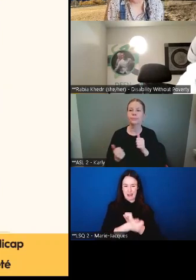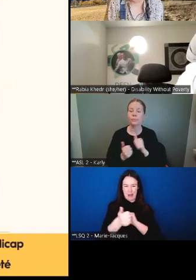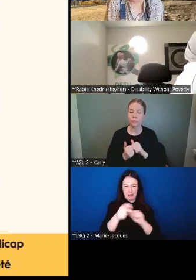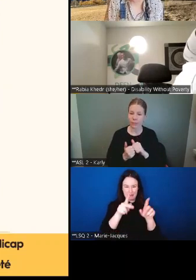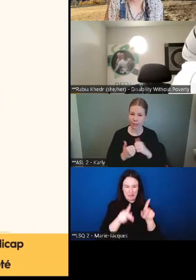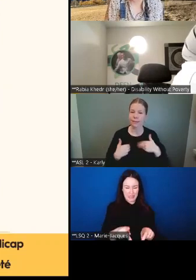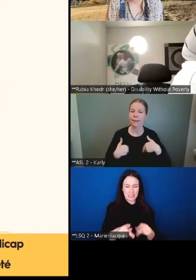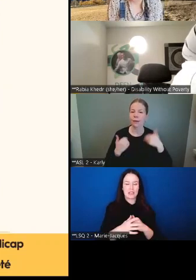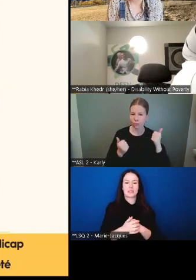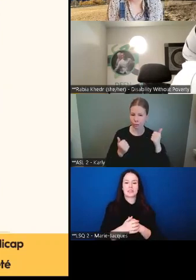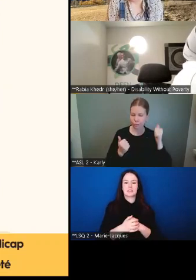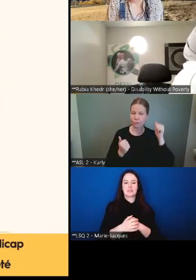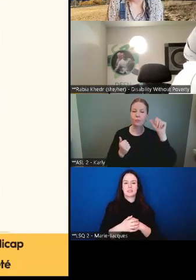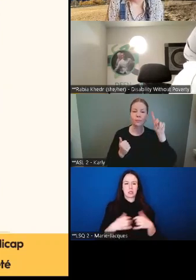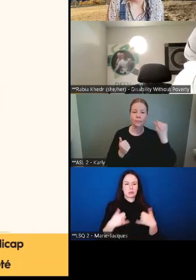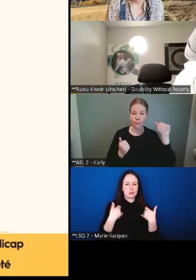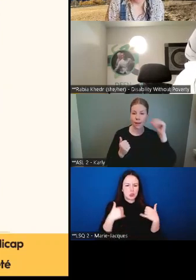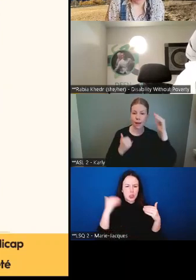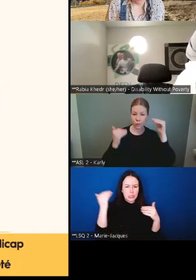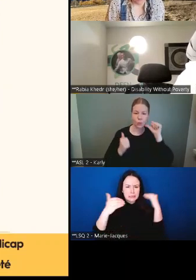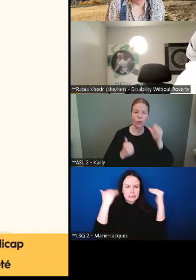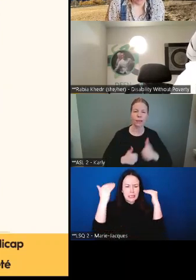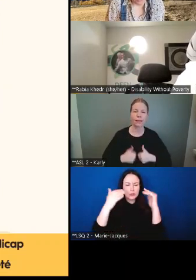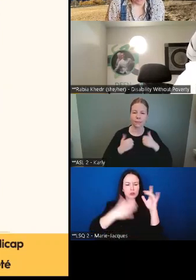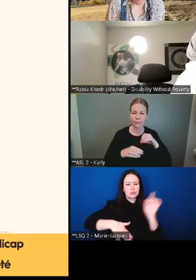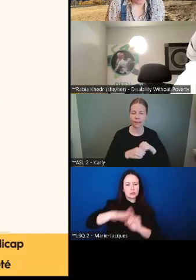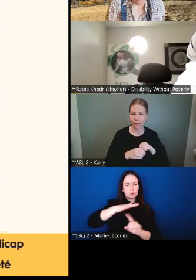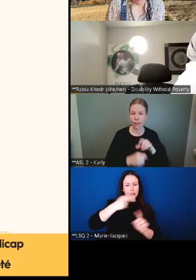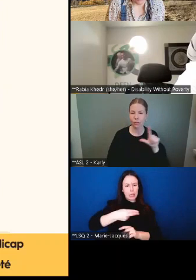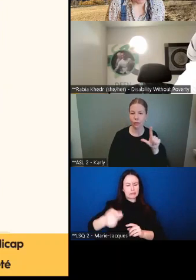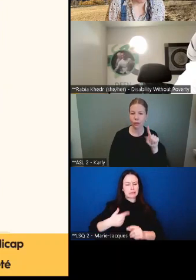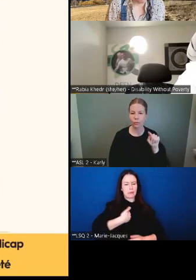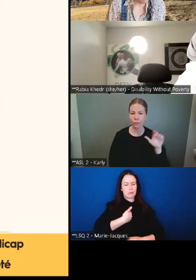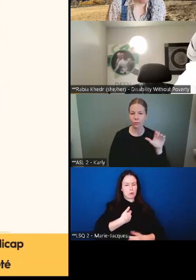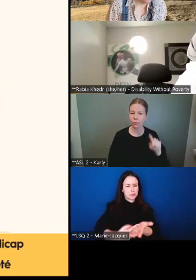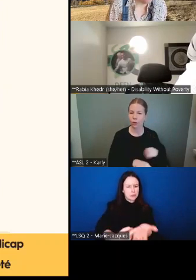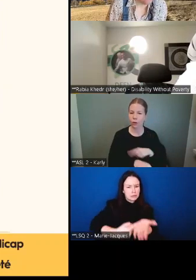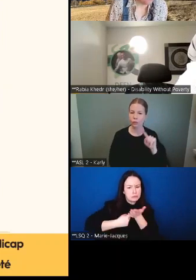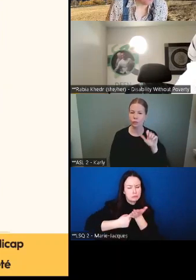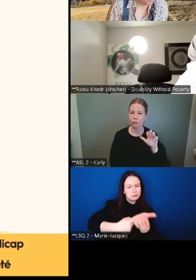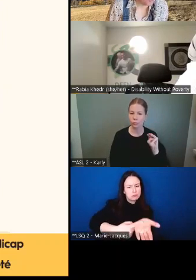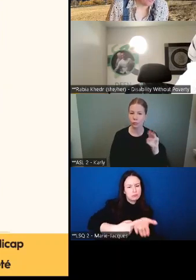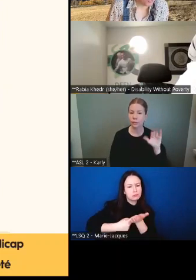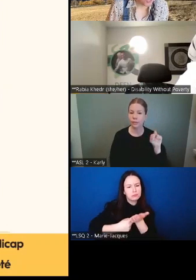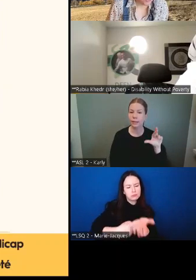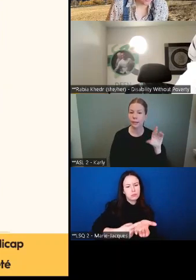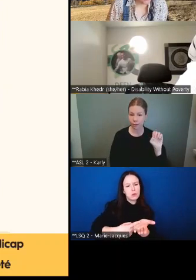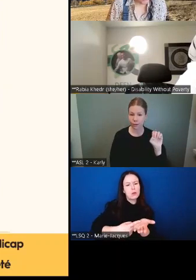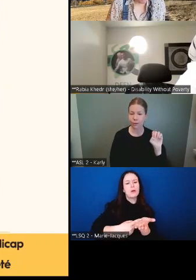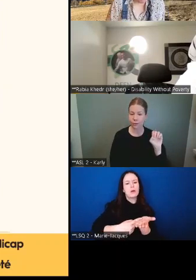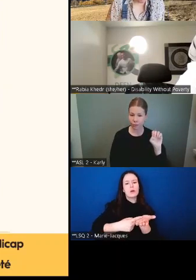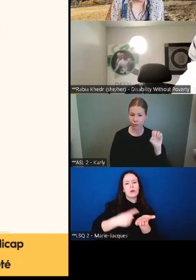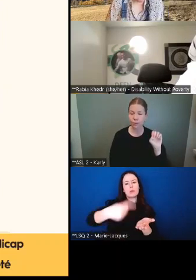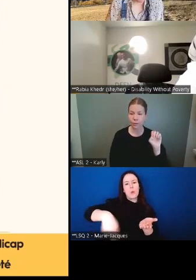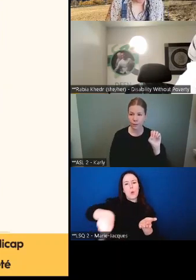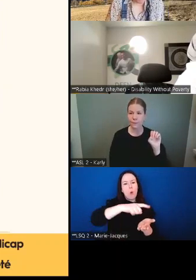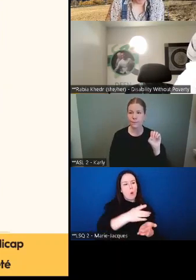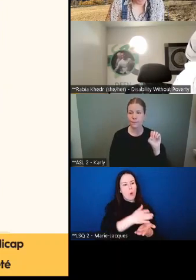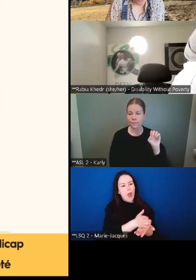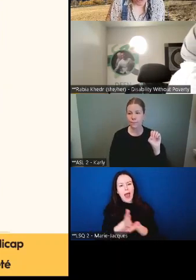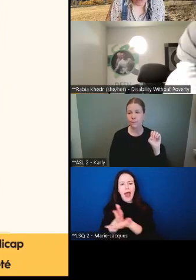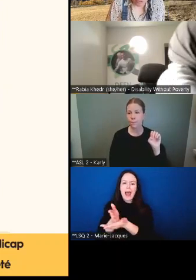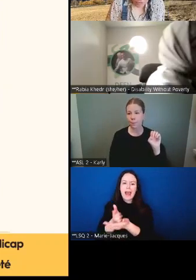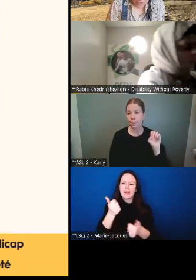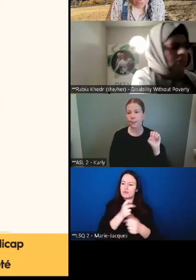avec des jeunes adultes en situation de handicap qui sont des soignants ou des aidants.